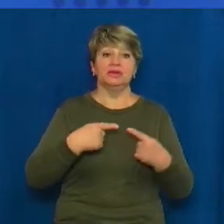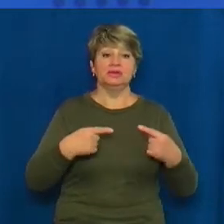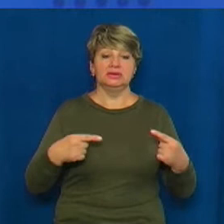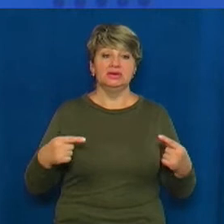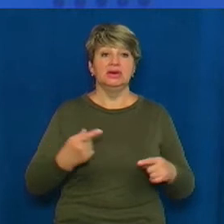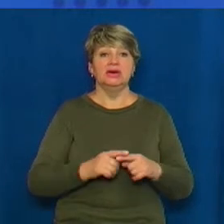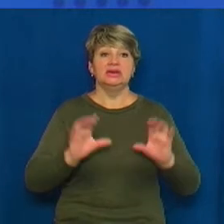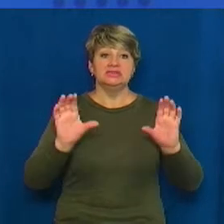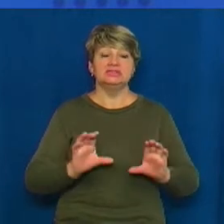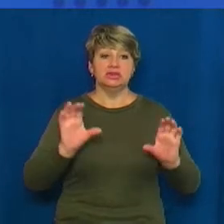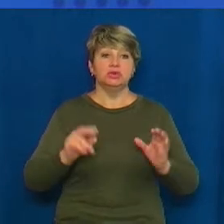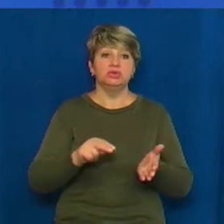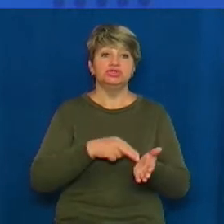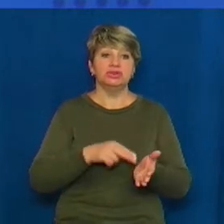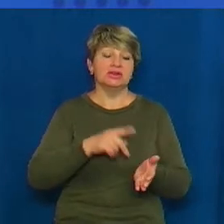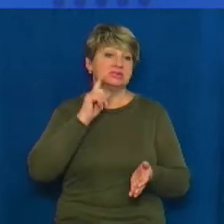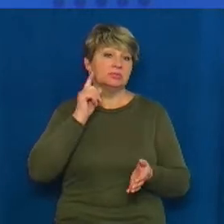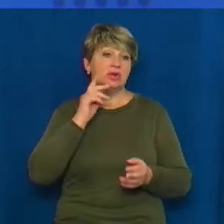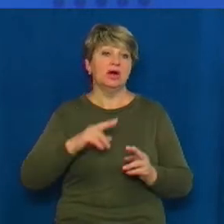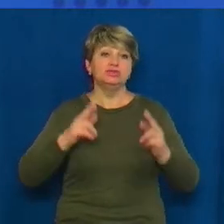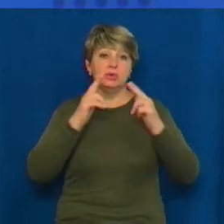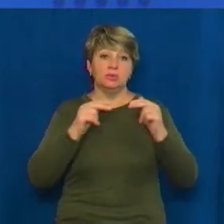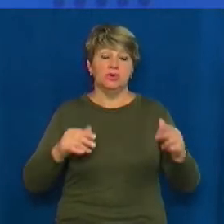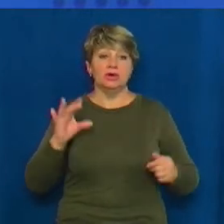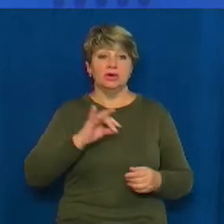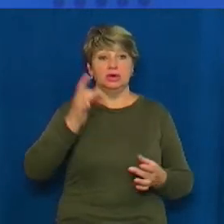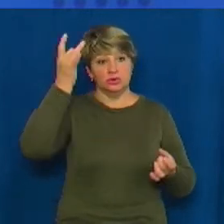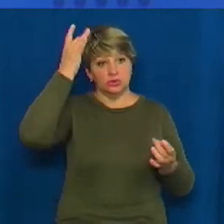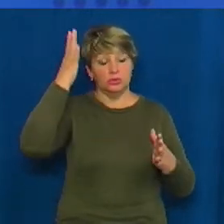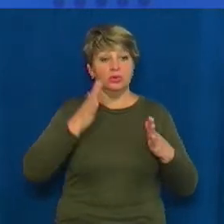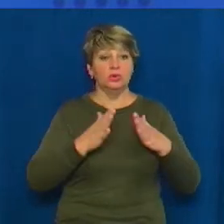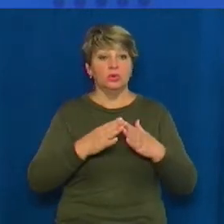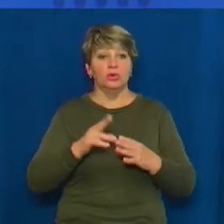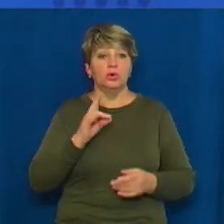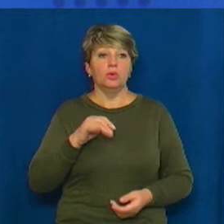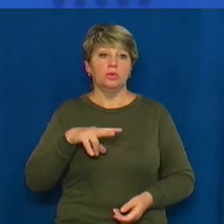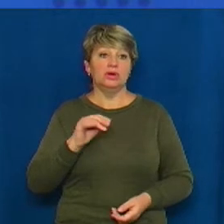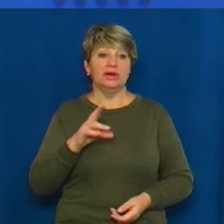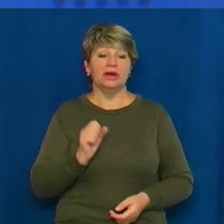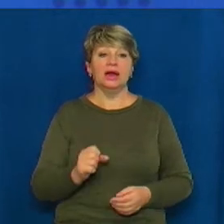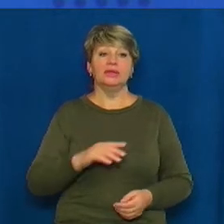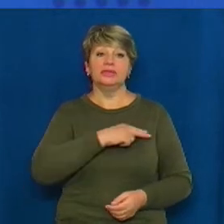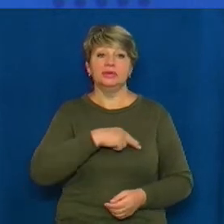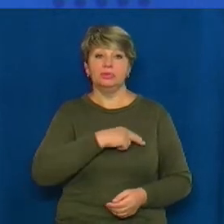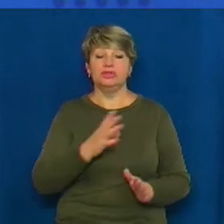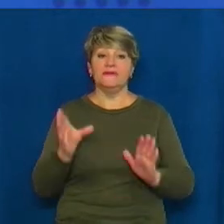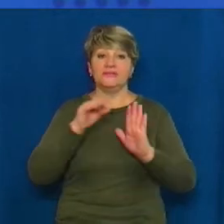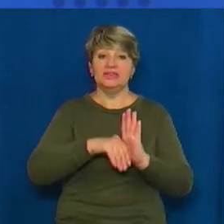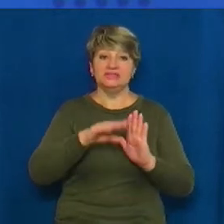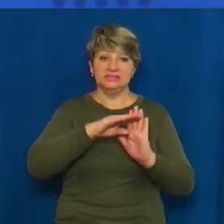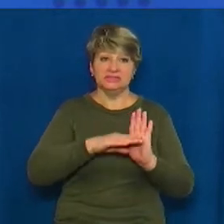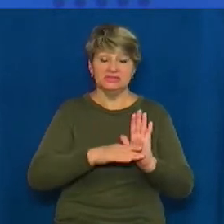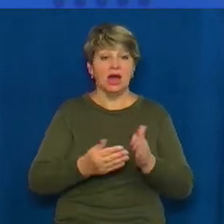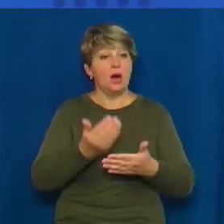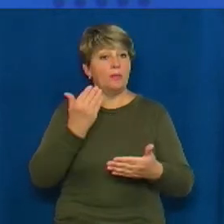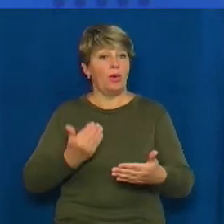Черкаського міського палацу молоді та Будинку культури імені Івана Кулика. Також депутати внесли низку змін до рішень попередніх сесій